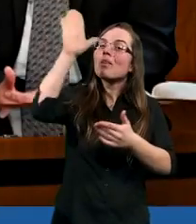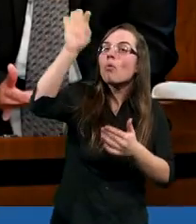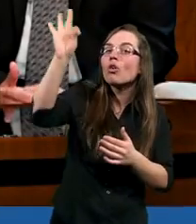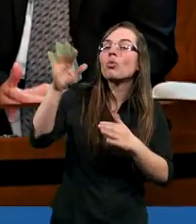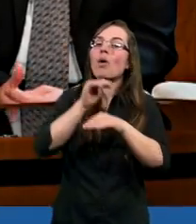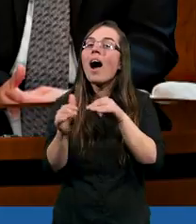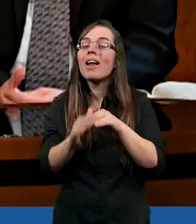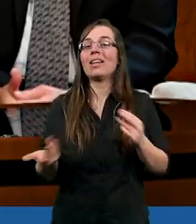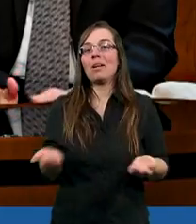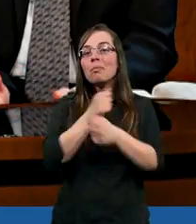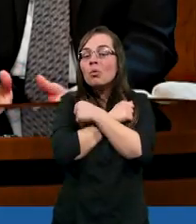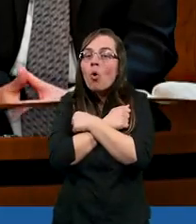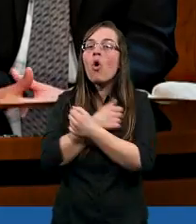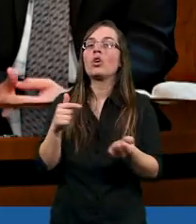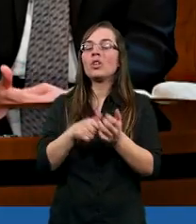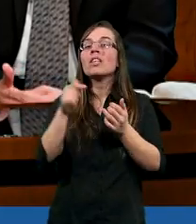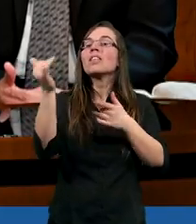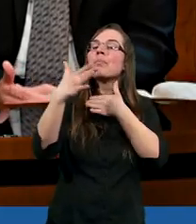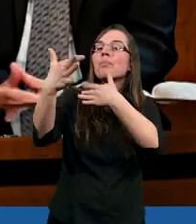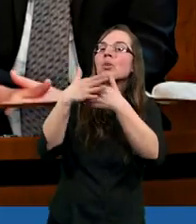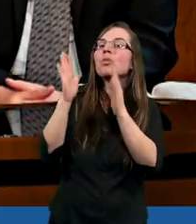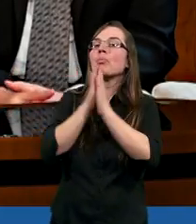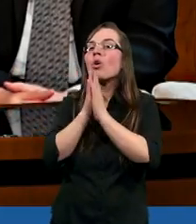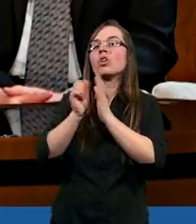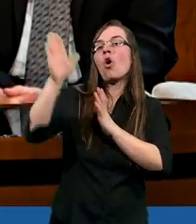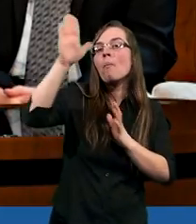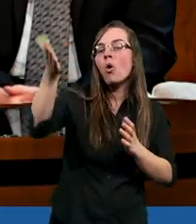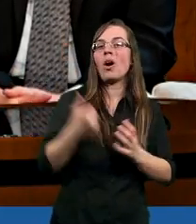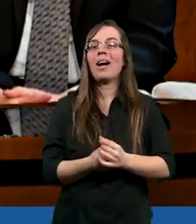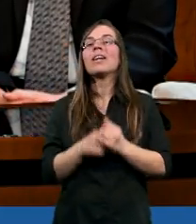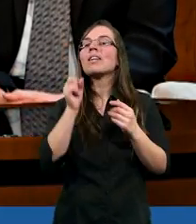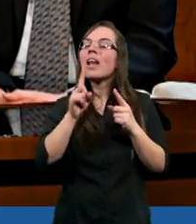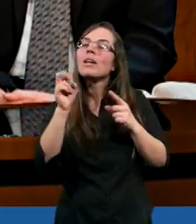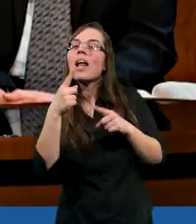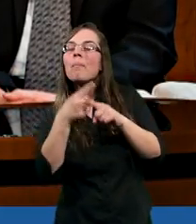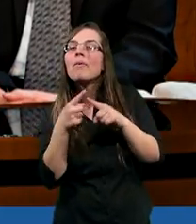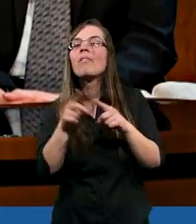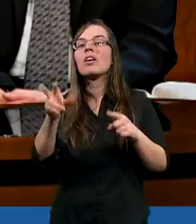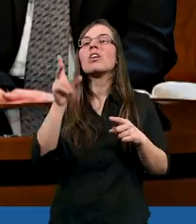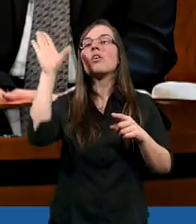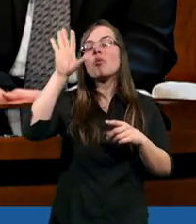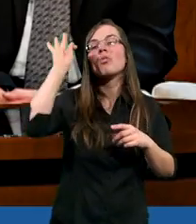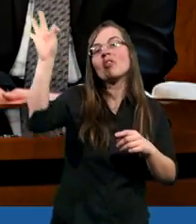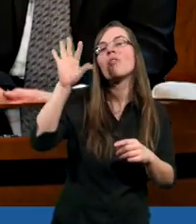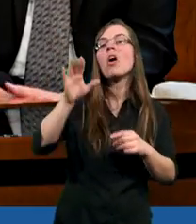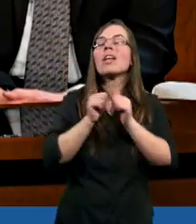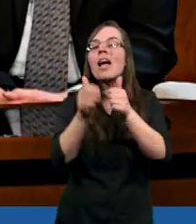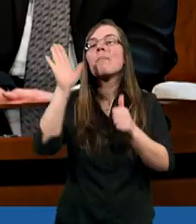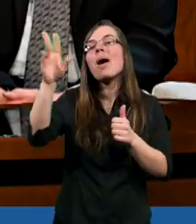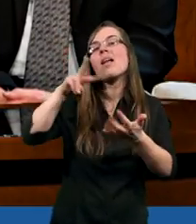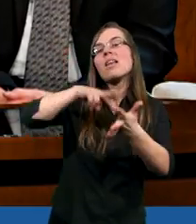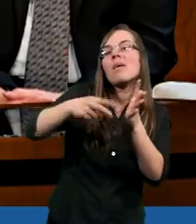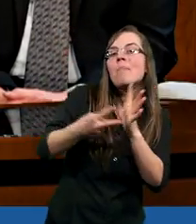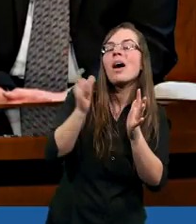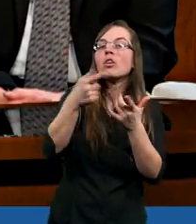do wielkiego Boga. To nas ma zbliżyć do Boga. Czasami bywa też tak, że Pan Bóg czegoś nam nie daje, czego być może